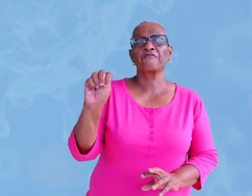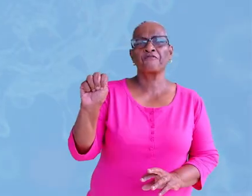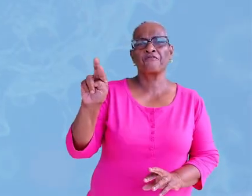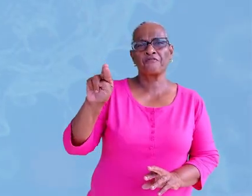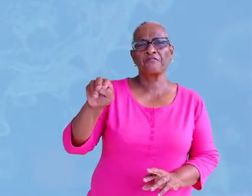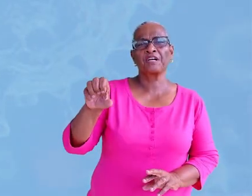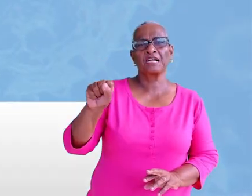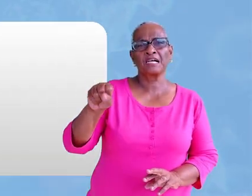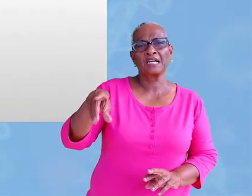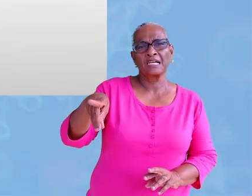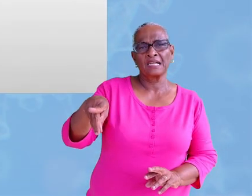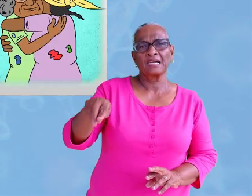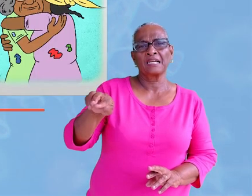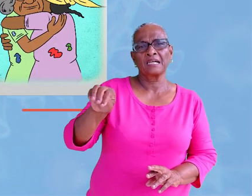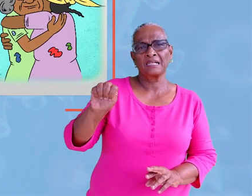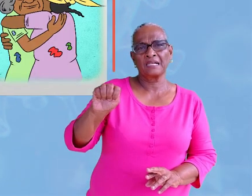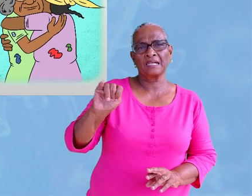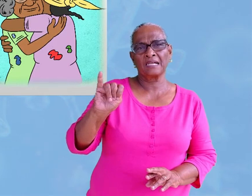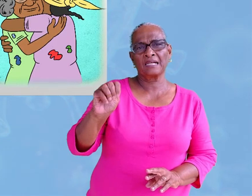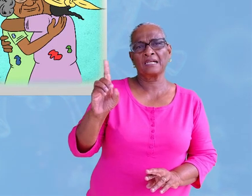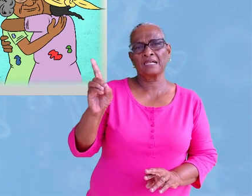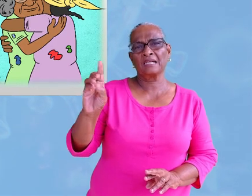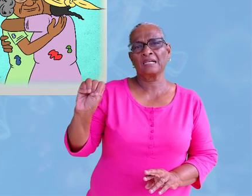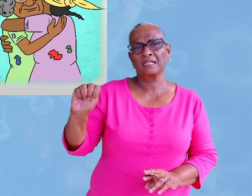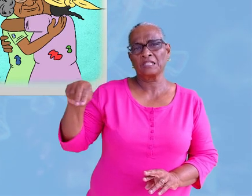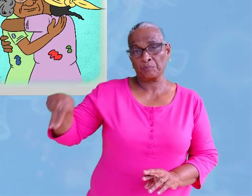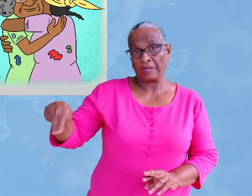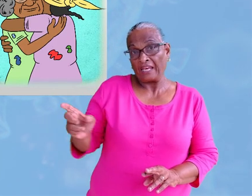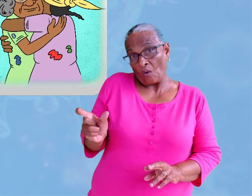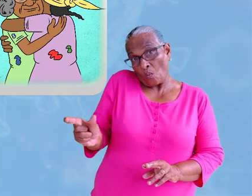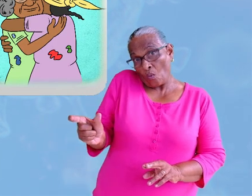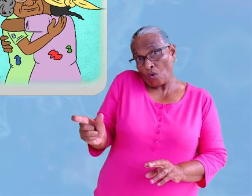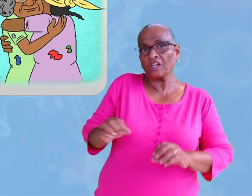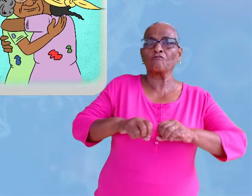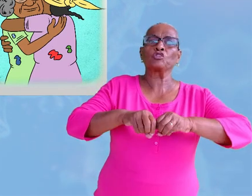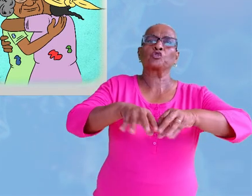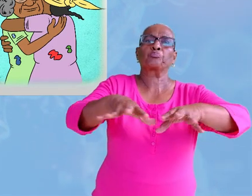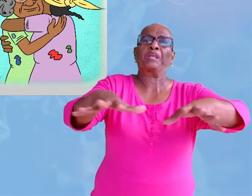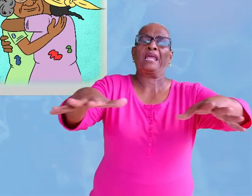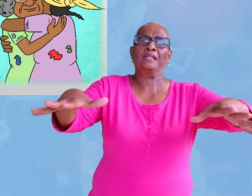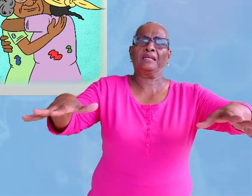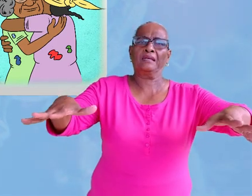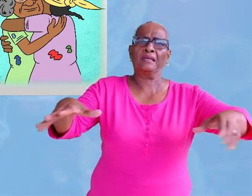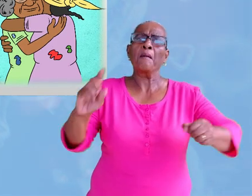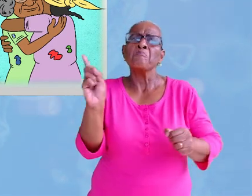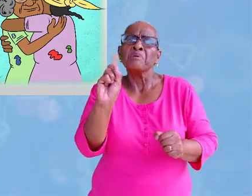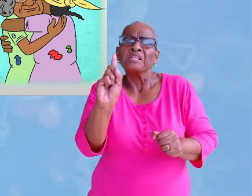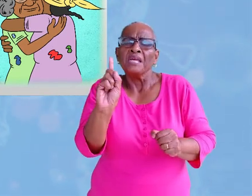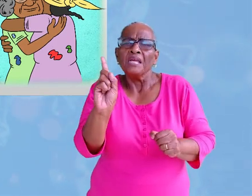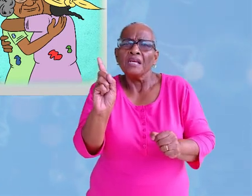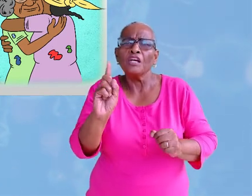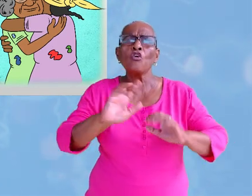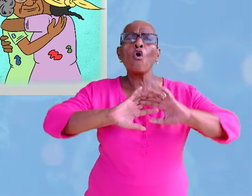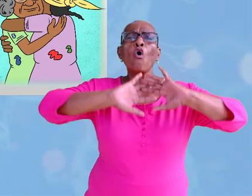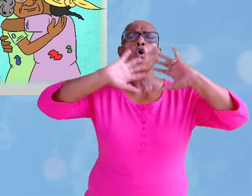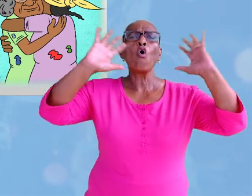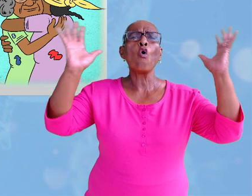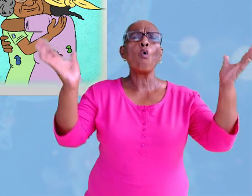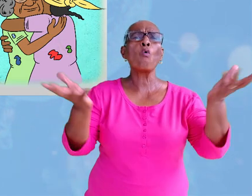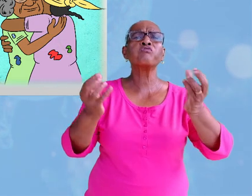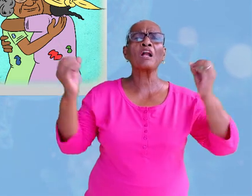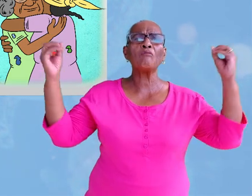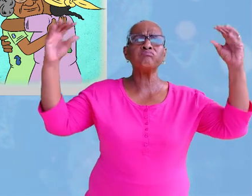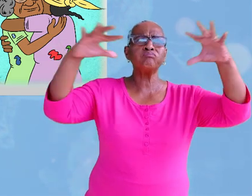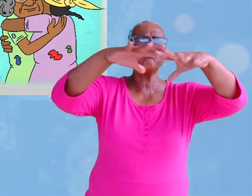Verspreiding Verspreiding komt van het woord verspreiden en dat betekent overal